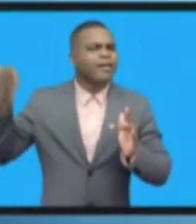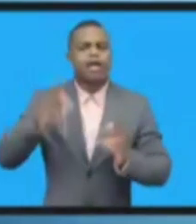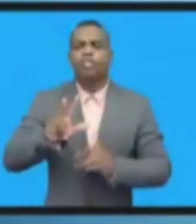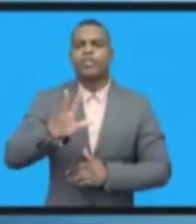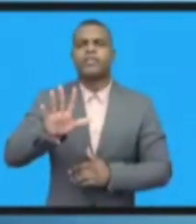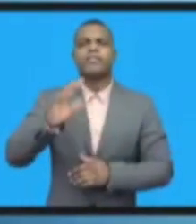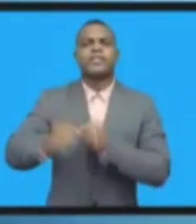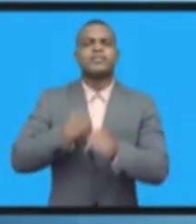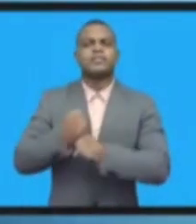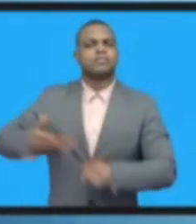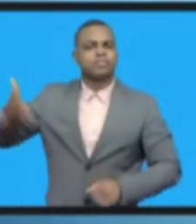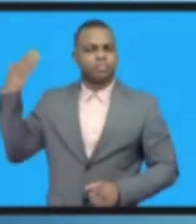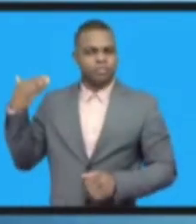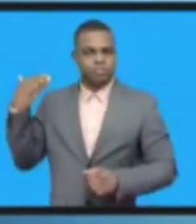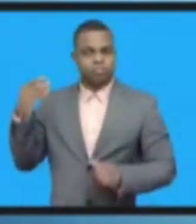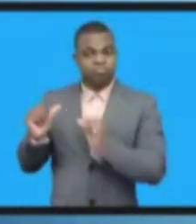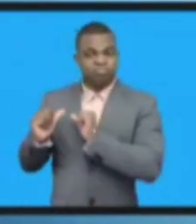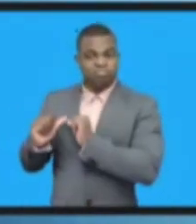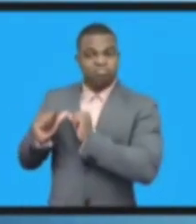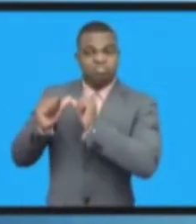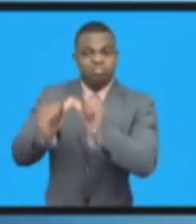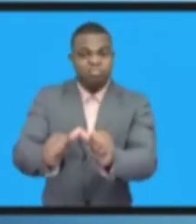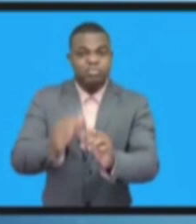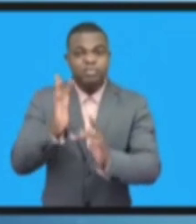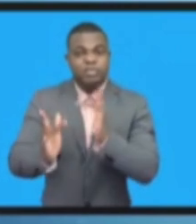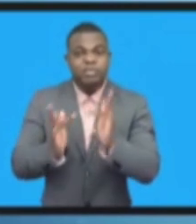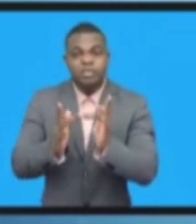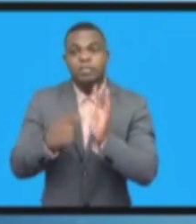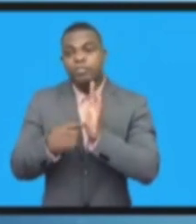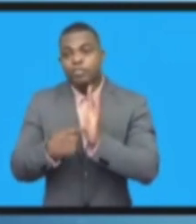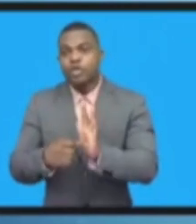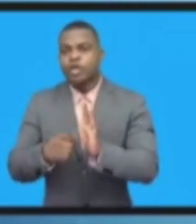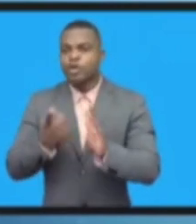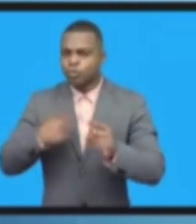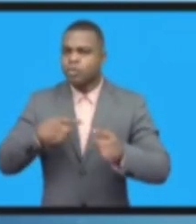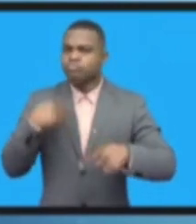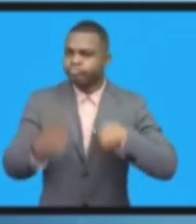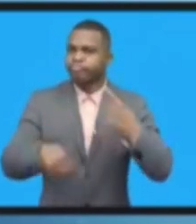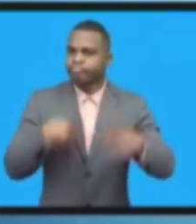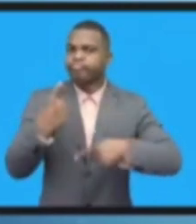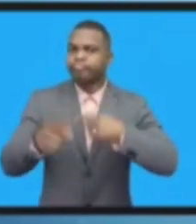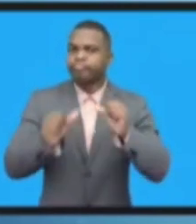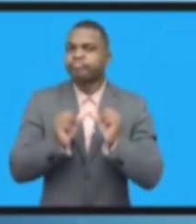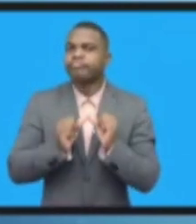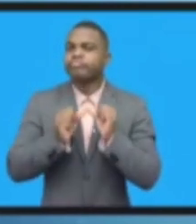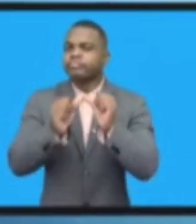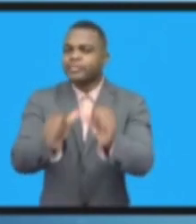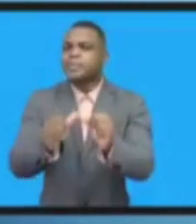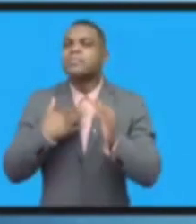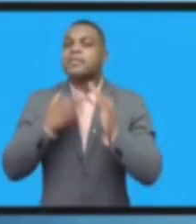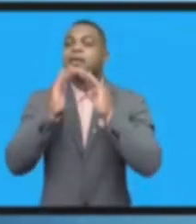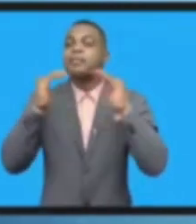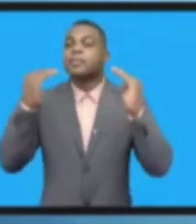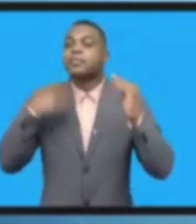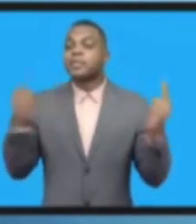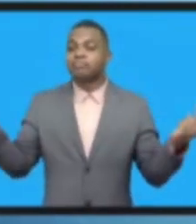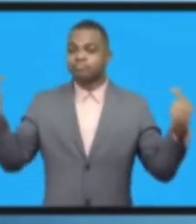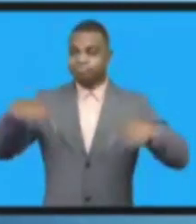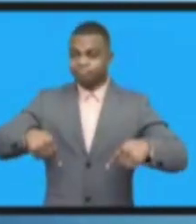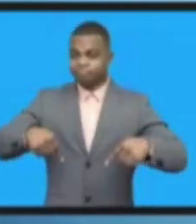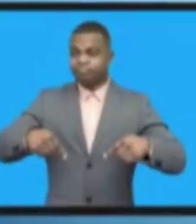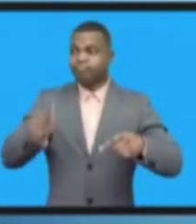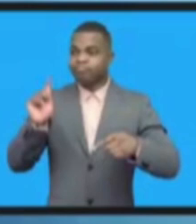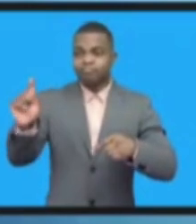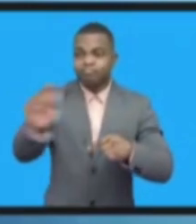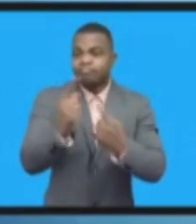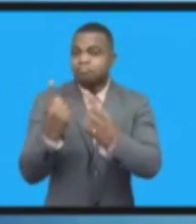мультистейхолдерная модель позволяет нам работать. И я рад, что мы можем обсуждать с теми,